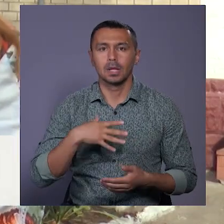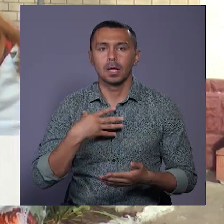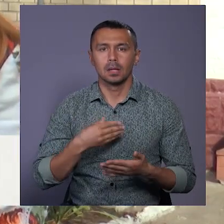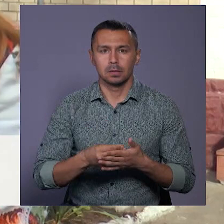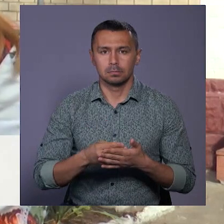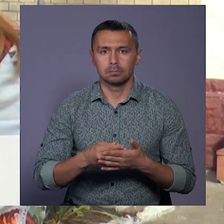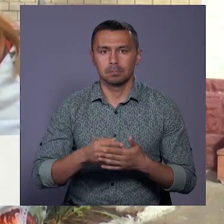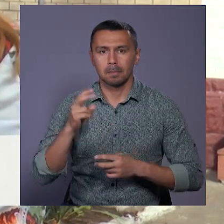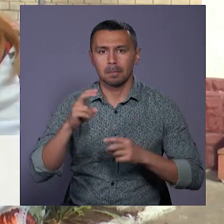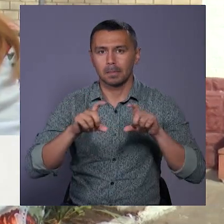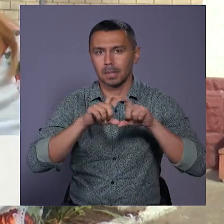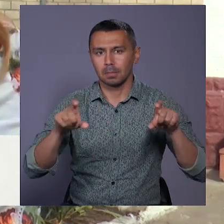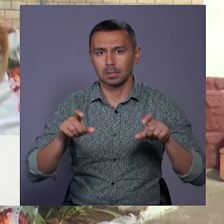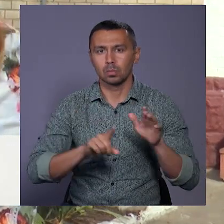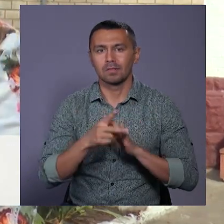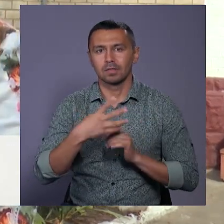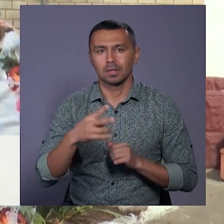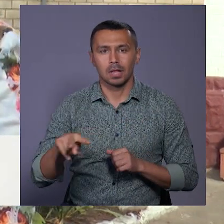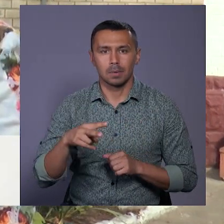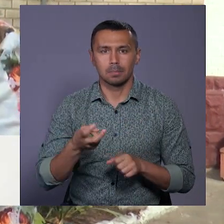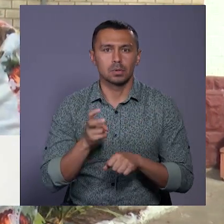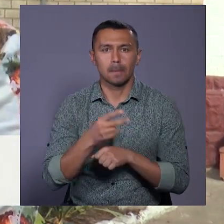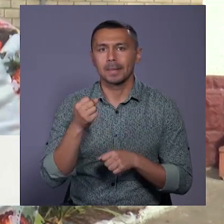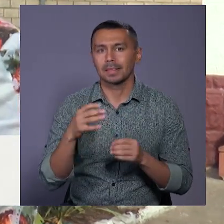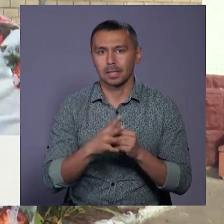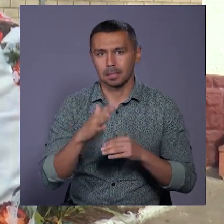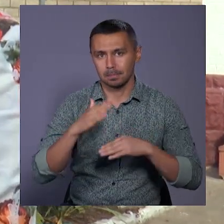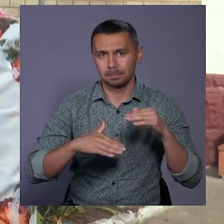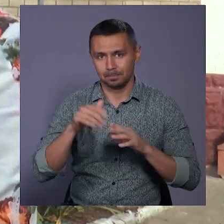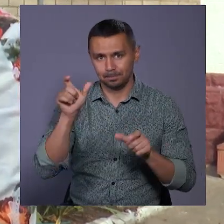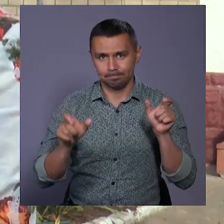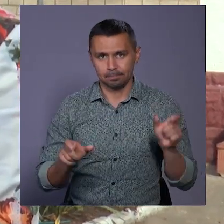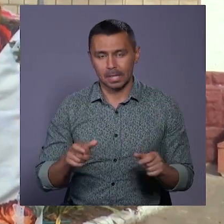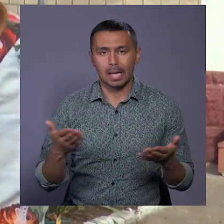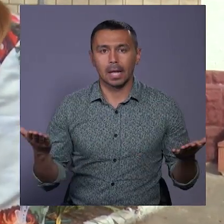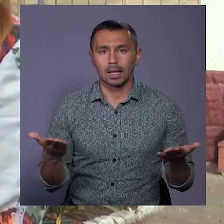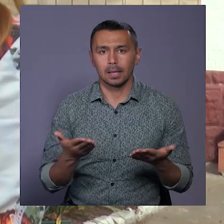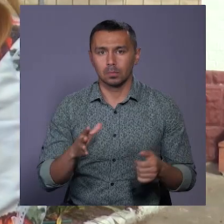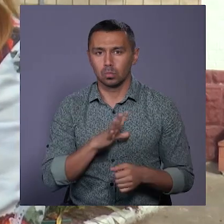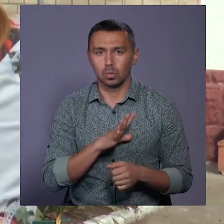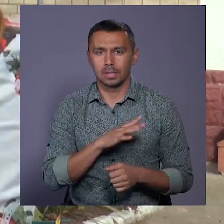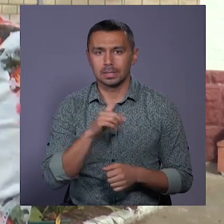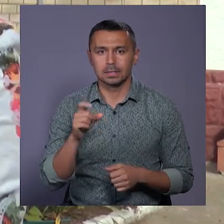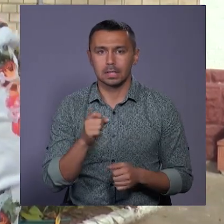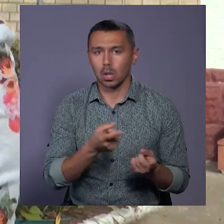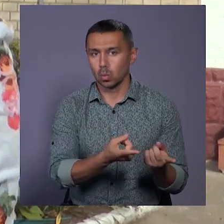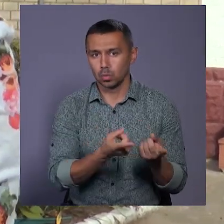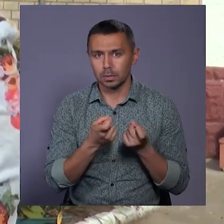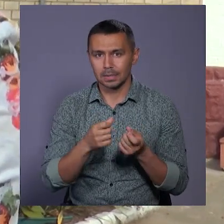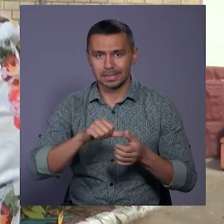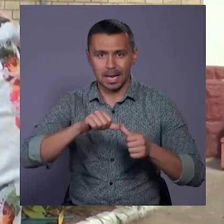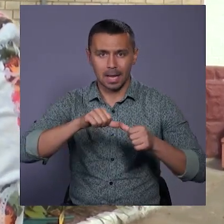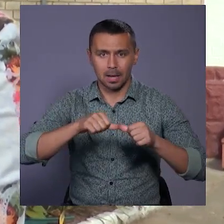з 24 липня прийшло 15 практикантів, які були залучені і